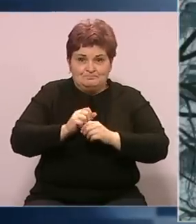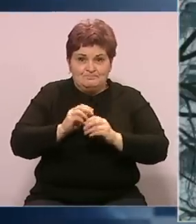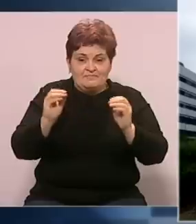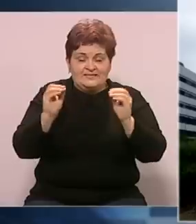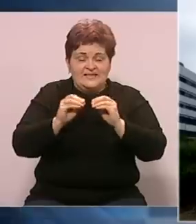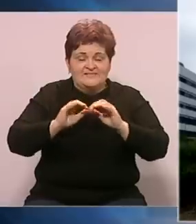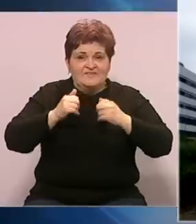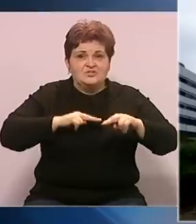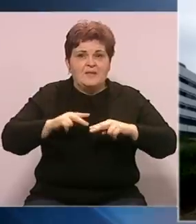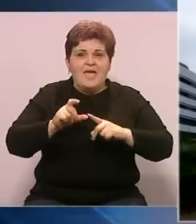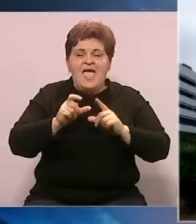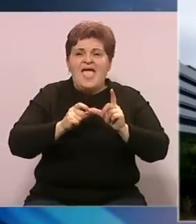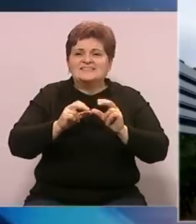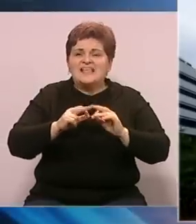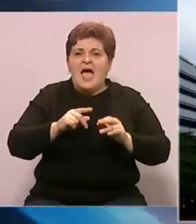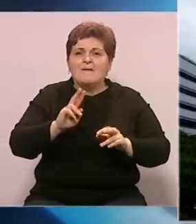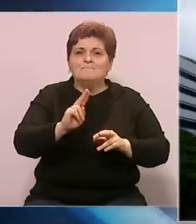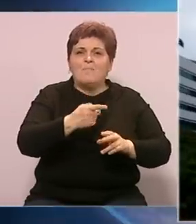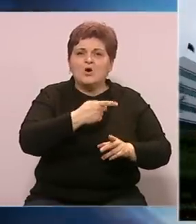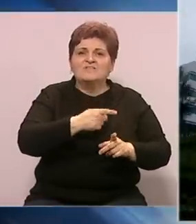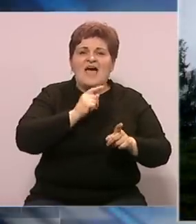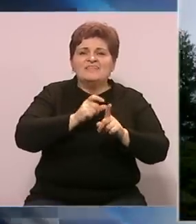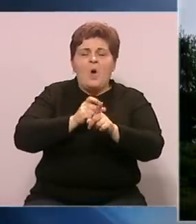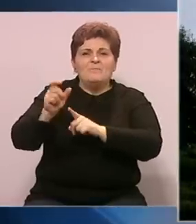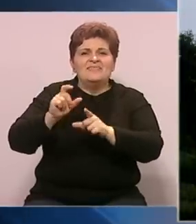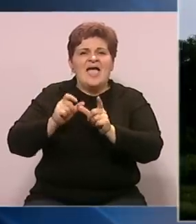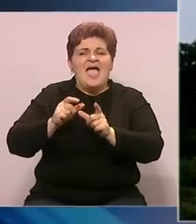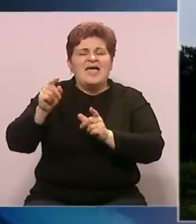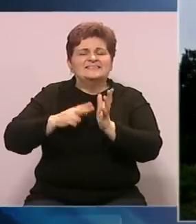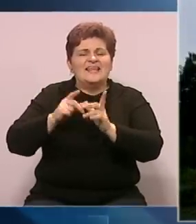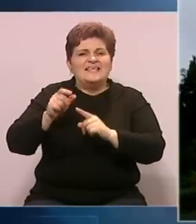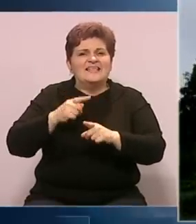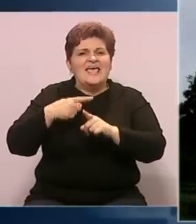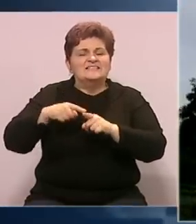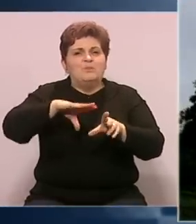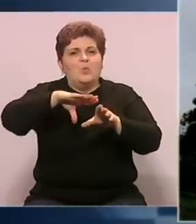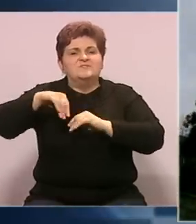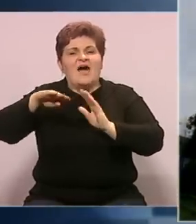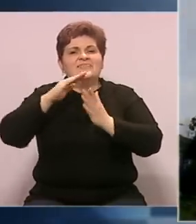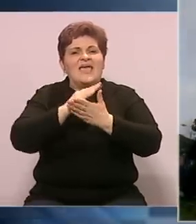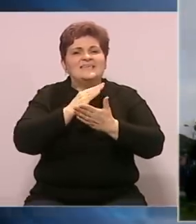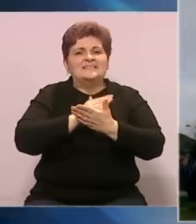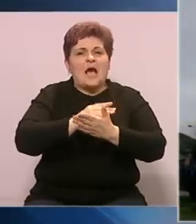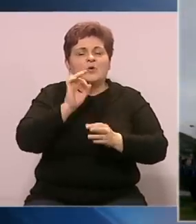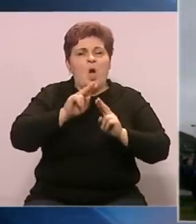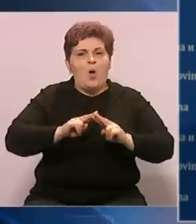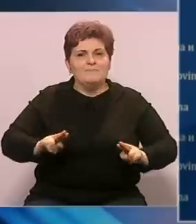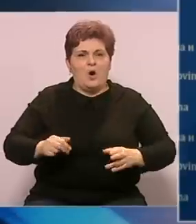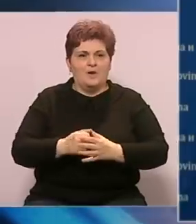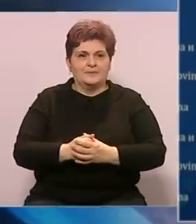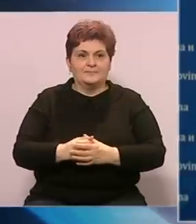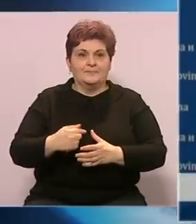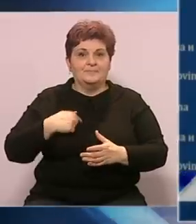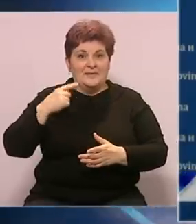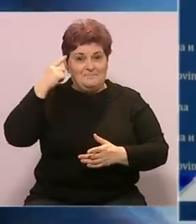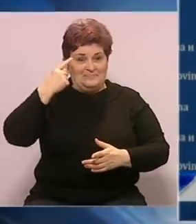vijeća ministara SDA pozivao Smorku da uslove SNSD formiranje vijeće ministara zbog usvajanja zakona o nepokretnoj imovini. Mislimo da